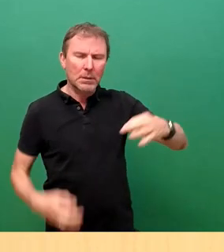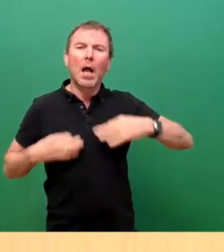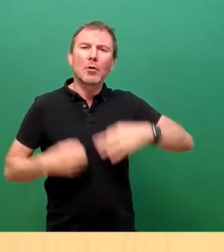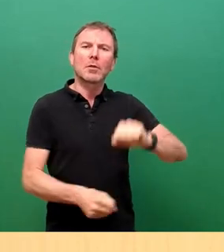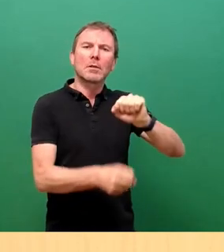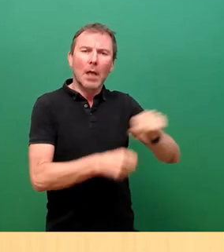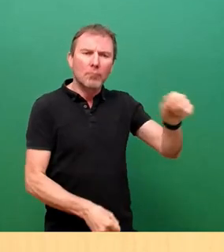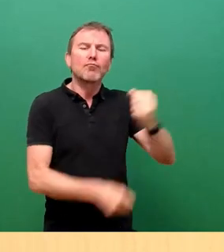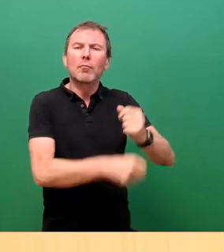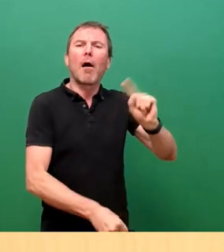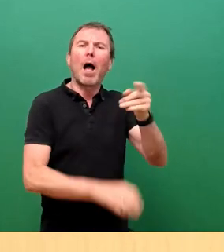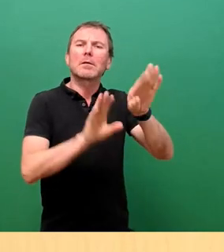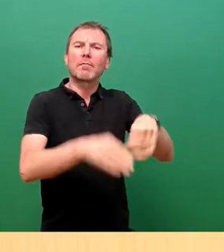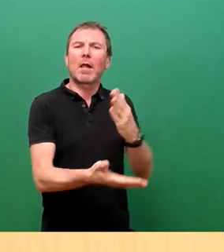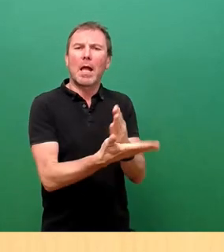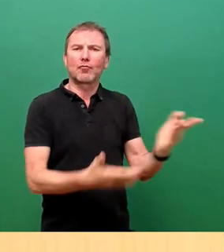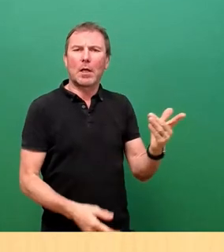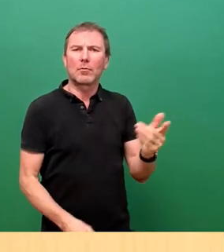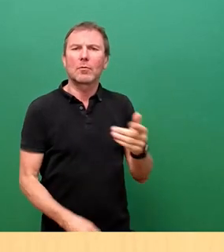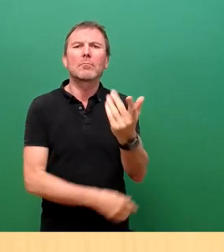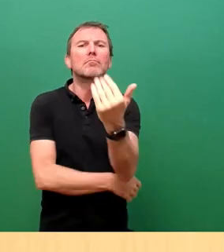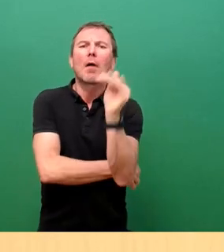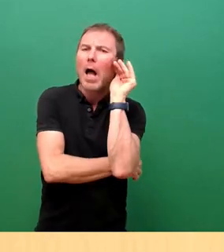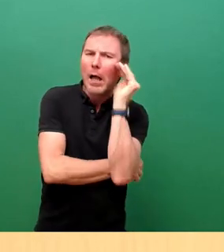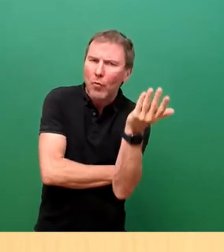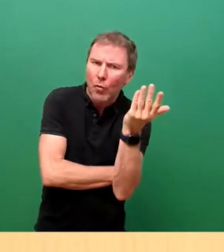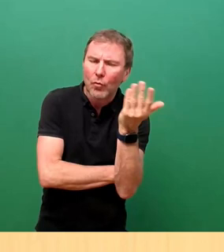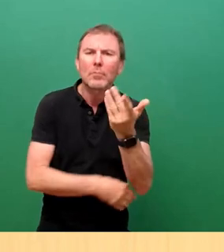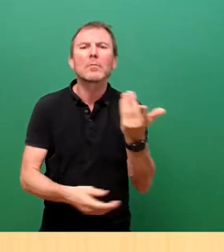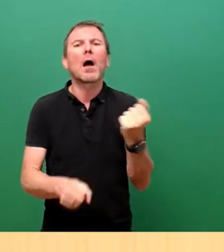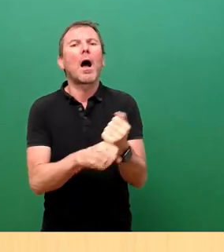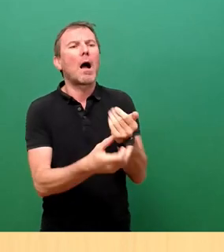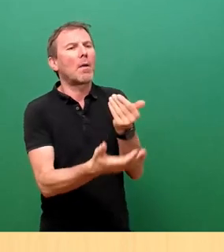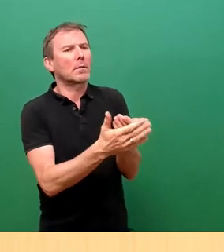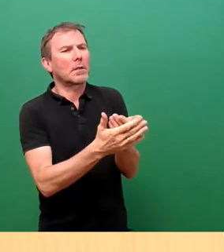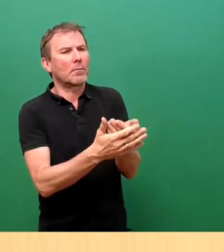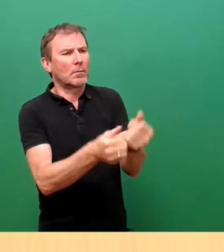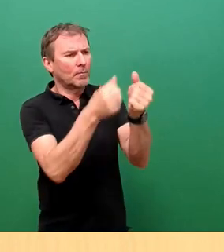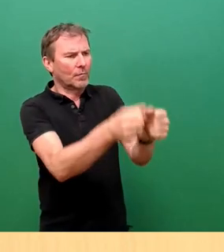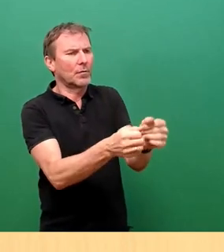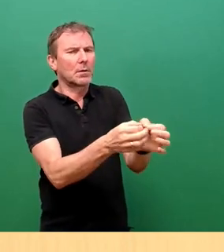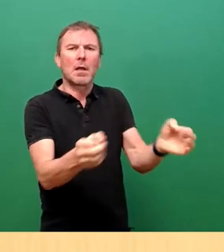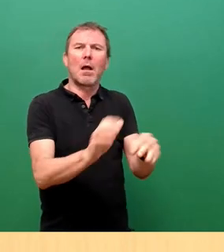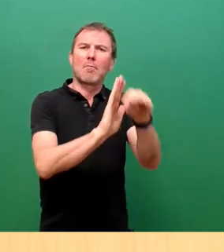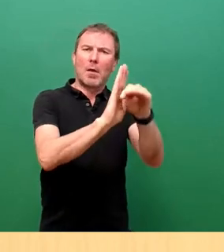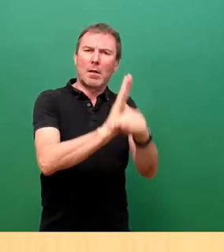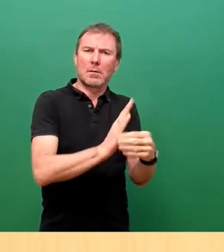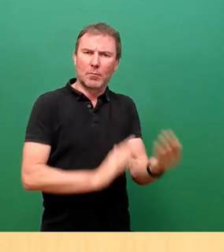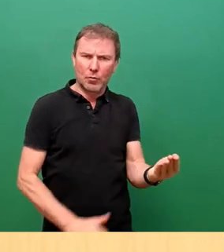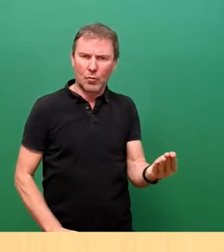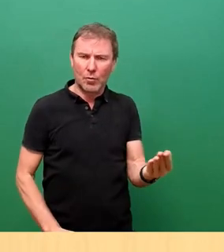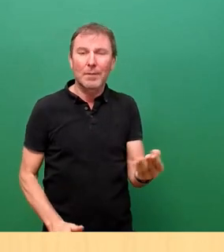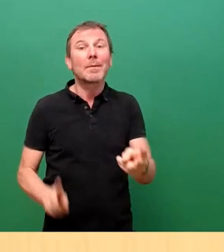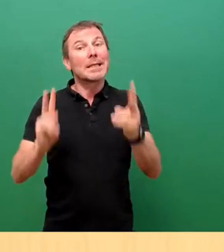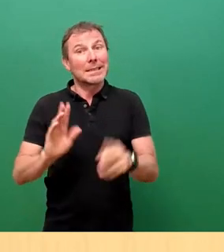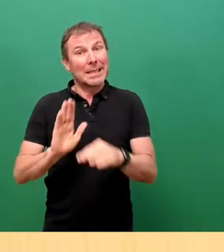Einzelfallentscheidung herbeiführen, in der Regel nach Anhörung und wird dann den Arbeitgeber zu einer Maßnahme verpflichten. Das ist rechtlich sehr